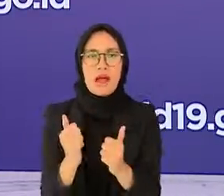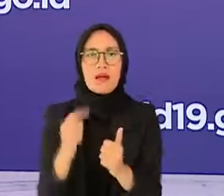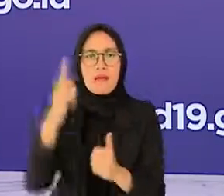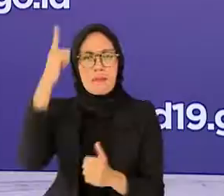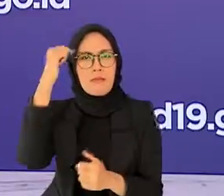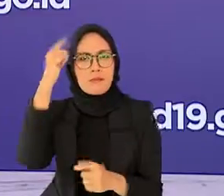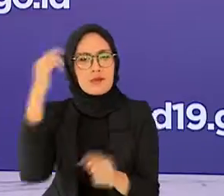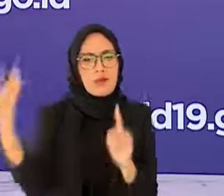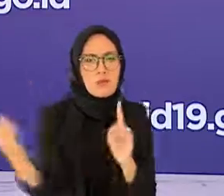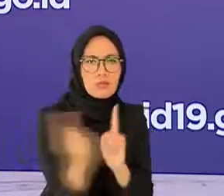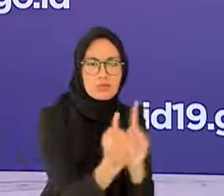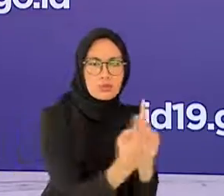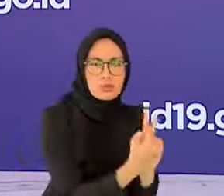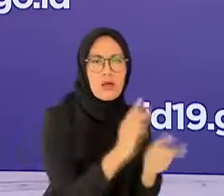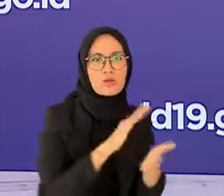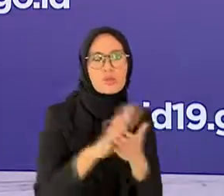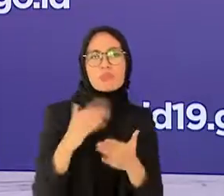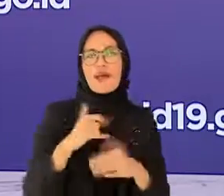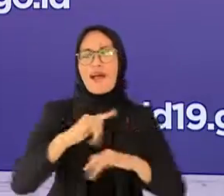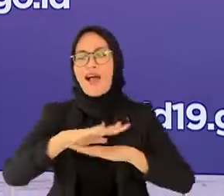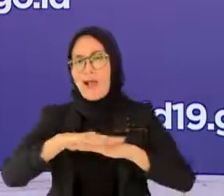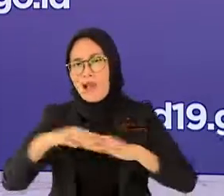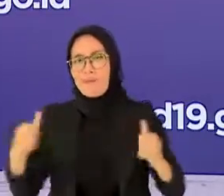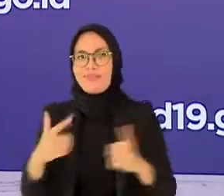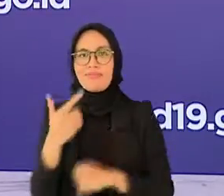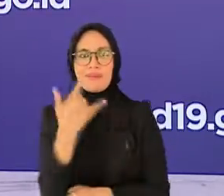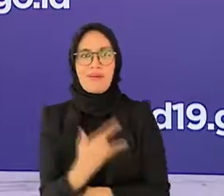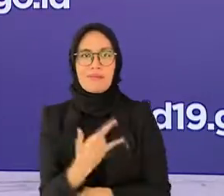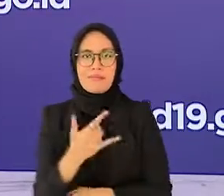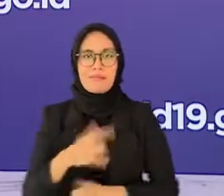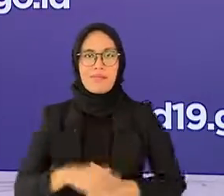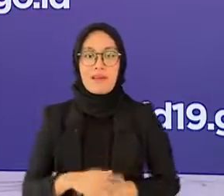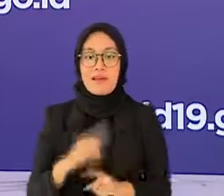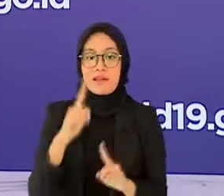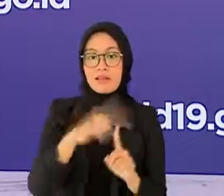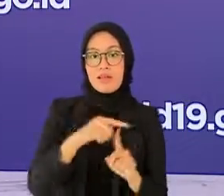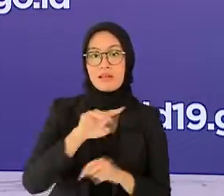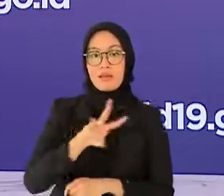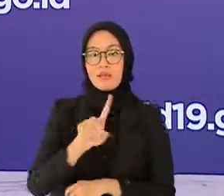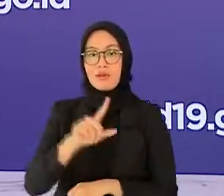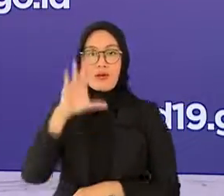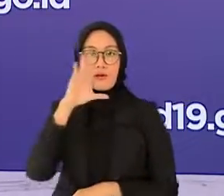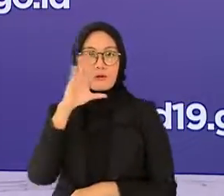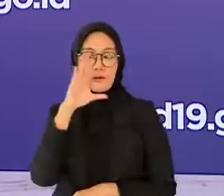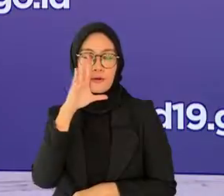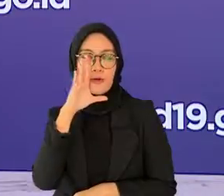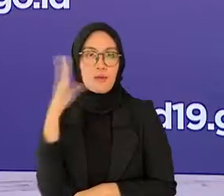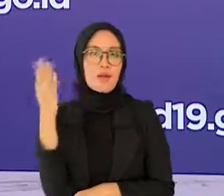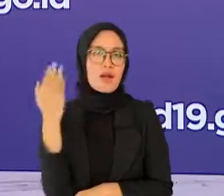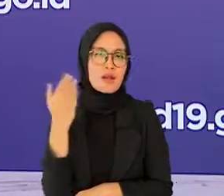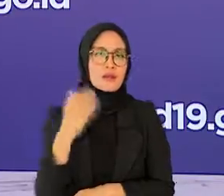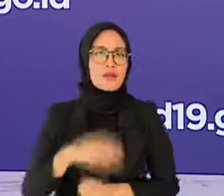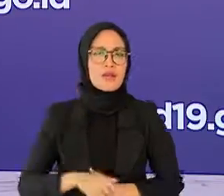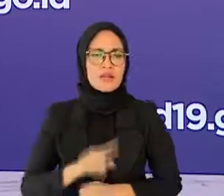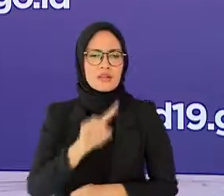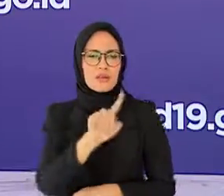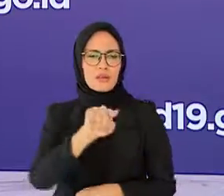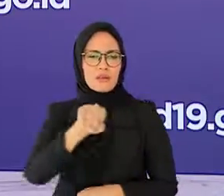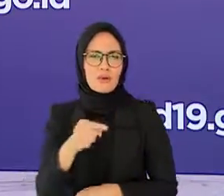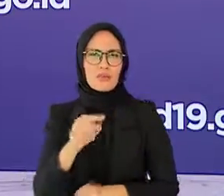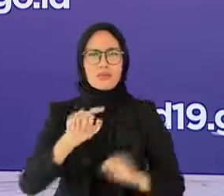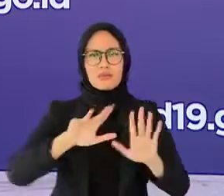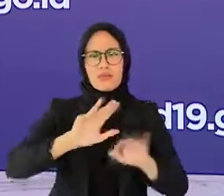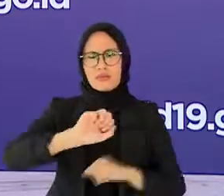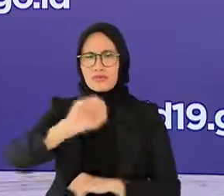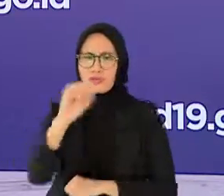berdasarkan data bertanggal 31 Agustus telah sebanyak 1,9